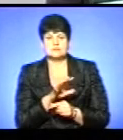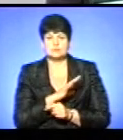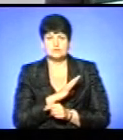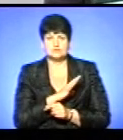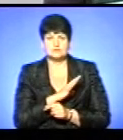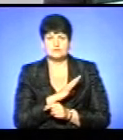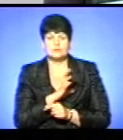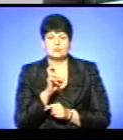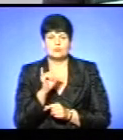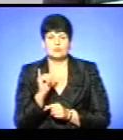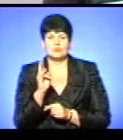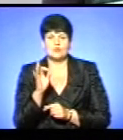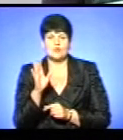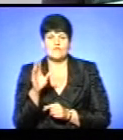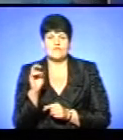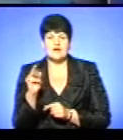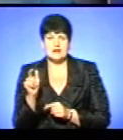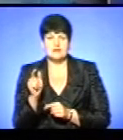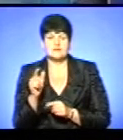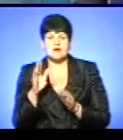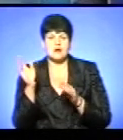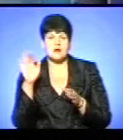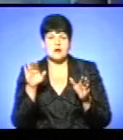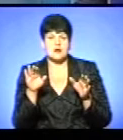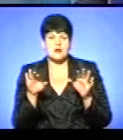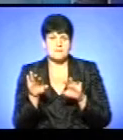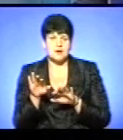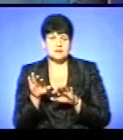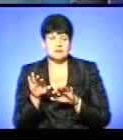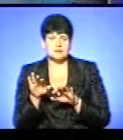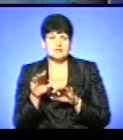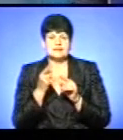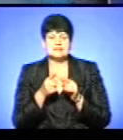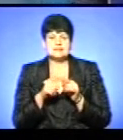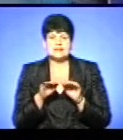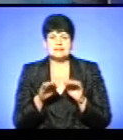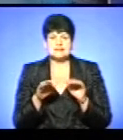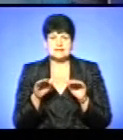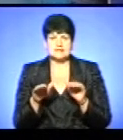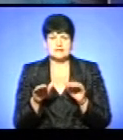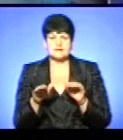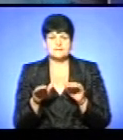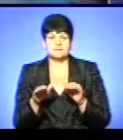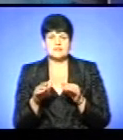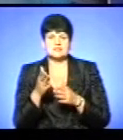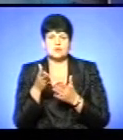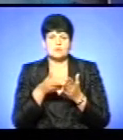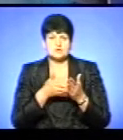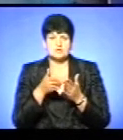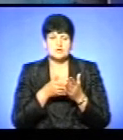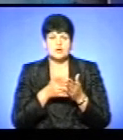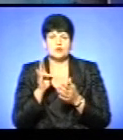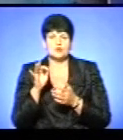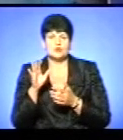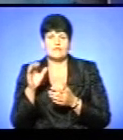Буковельце, в Карпати, до Шевченко Олександра Леонідача. Це діти з розмежуванням бойових дій. Новотошківка,